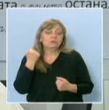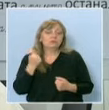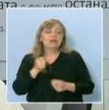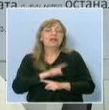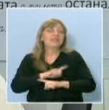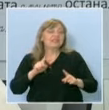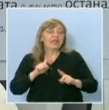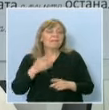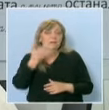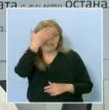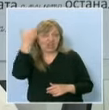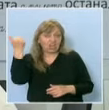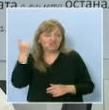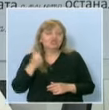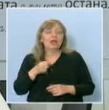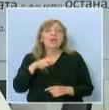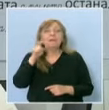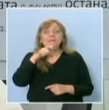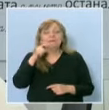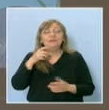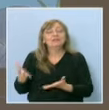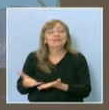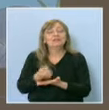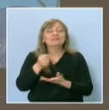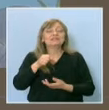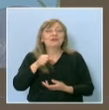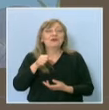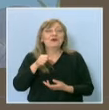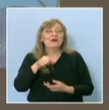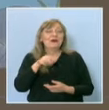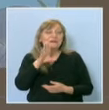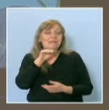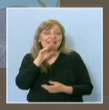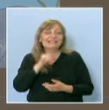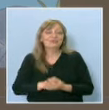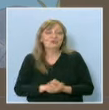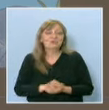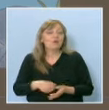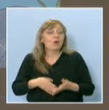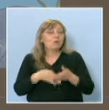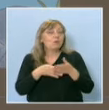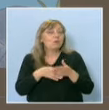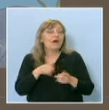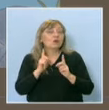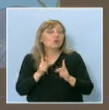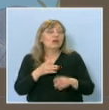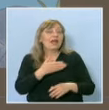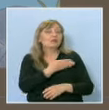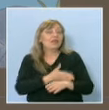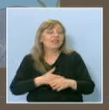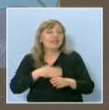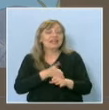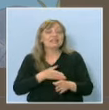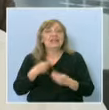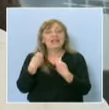една грешка. Че пилето е спасило патето. Помага им, когато някой е наранен, дава му ръка